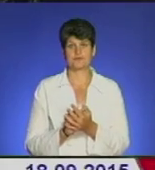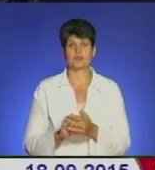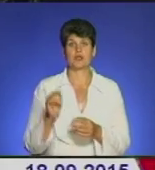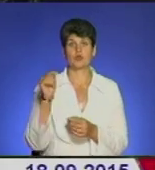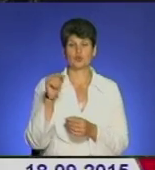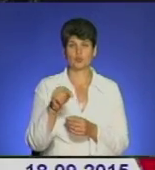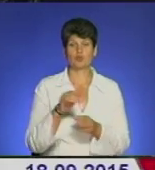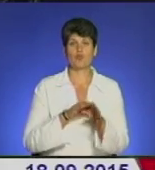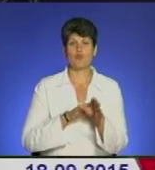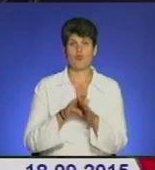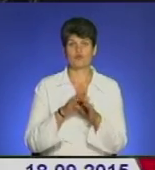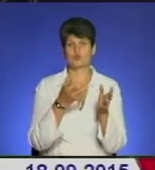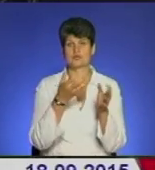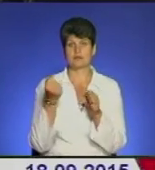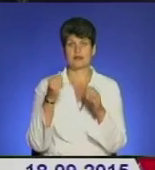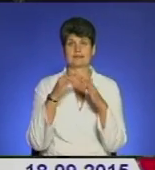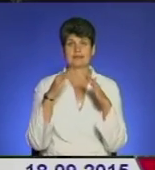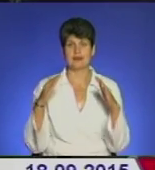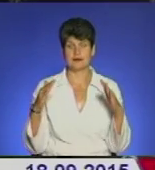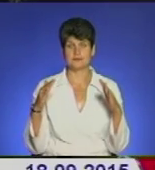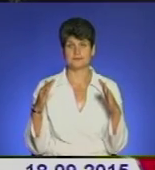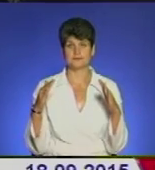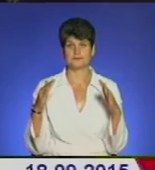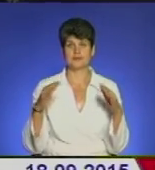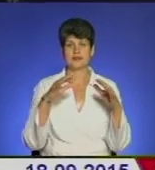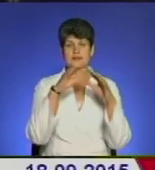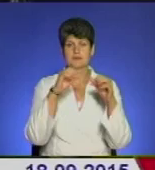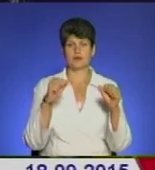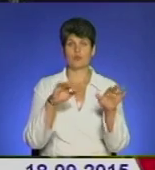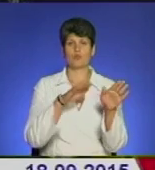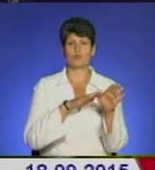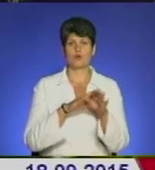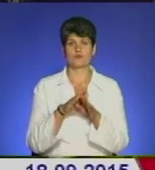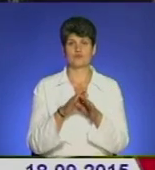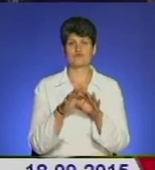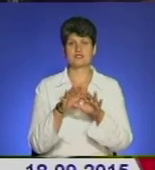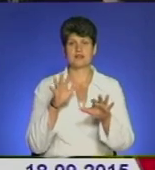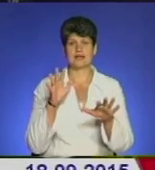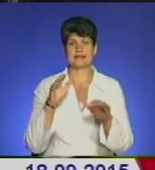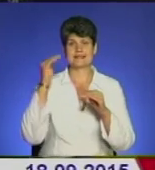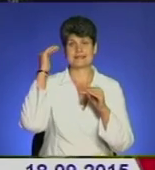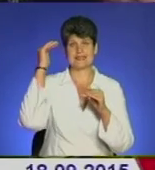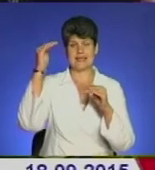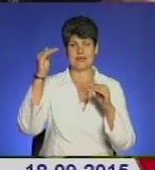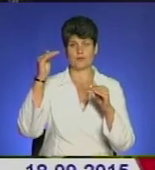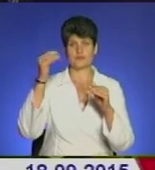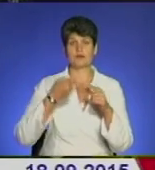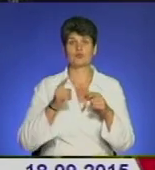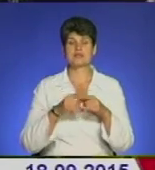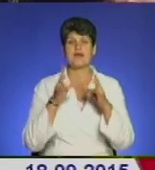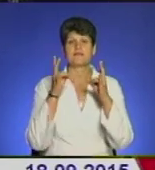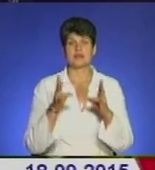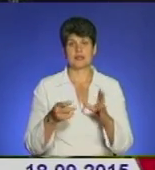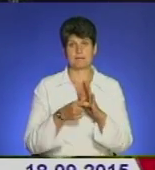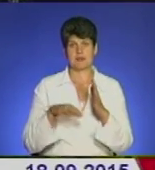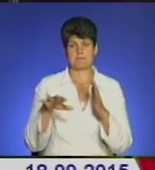повністю знімають дах, знімають повністю в залі стелю, тому що це є аварійне приміщення.